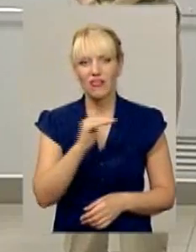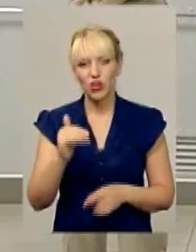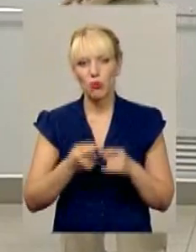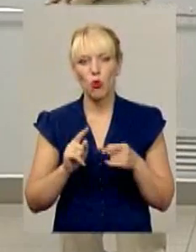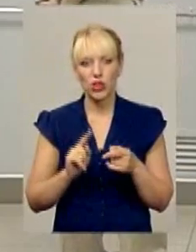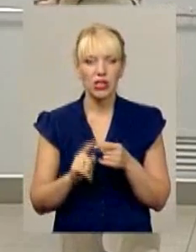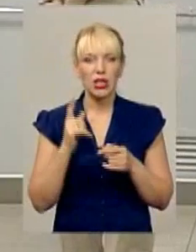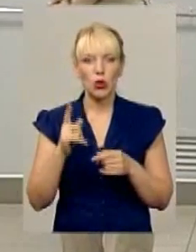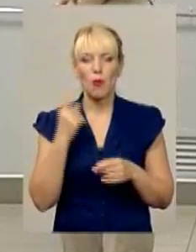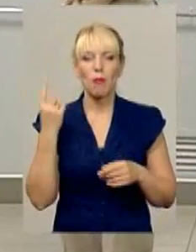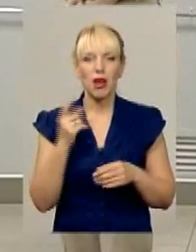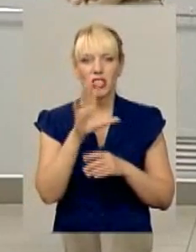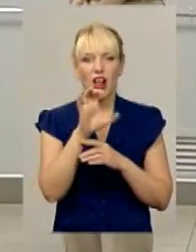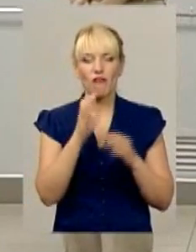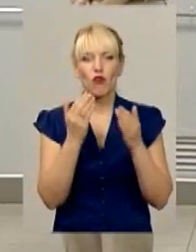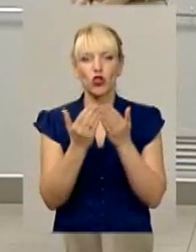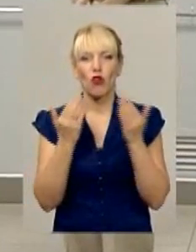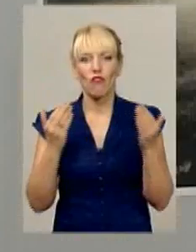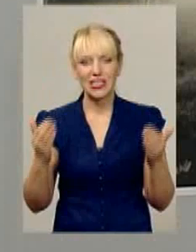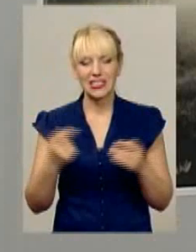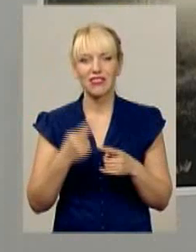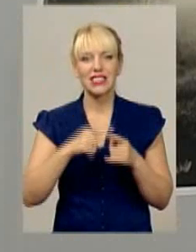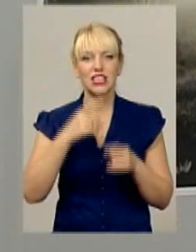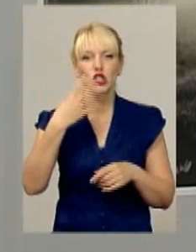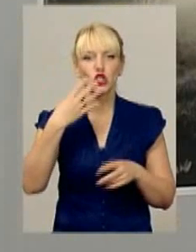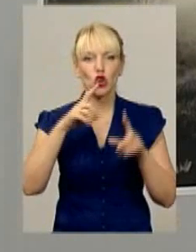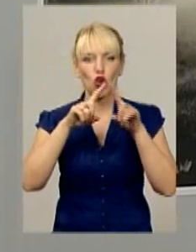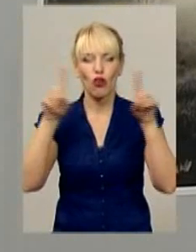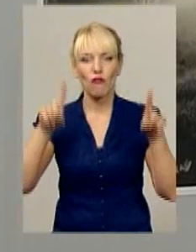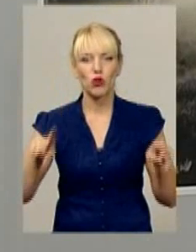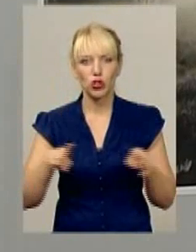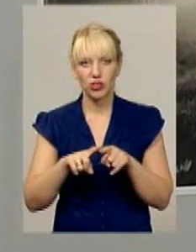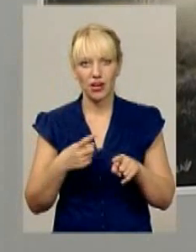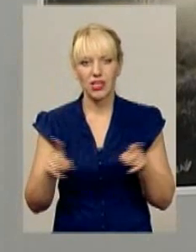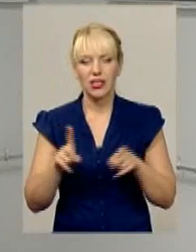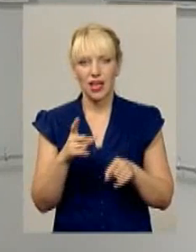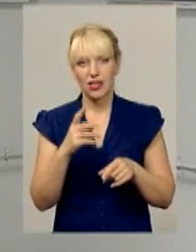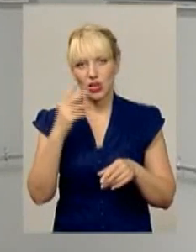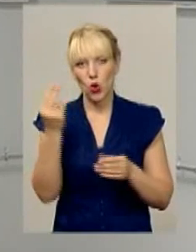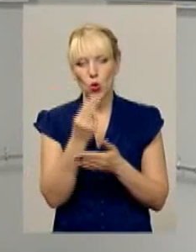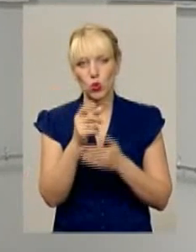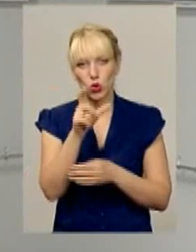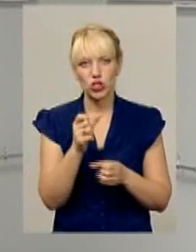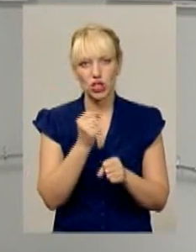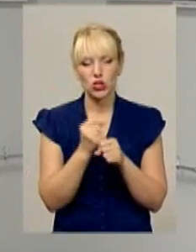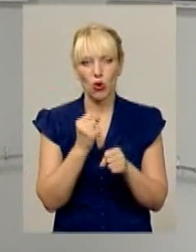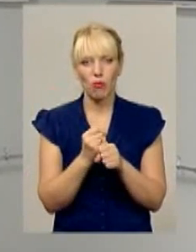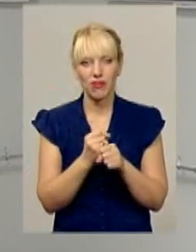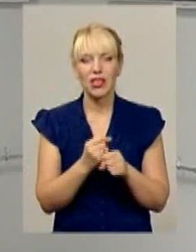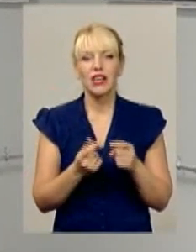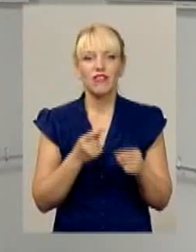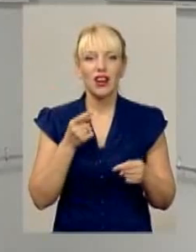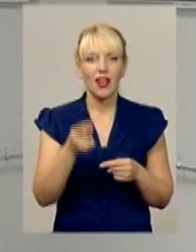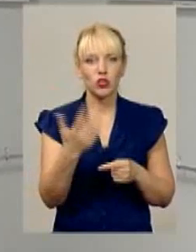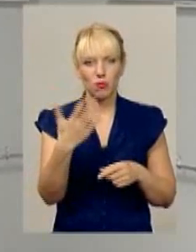радіусі п'яти миль – це сорок світлин, які фотограф зробив поблизу свого заміського будиночку. У радіусі п'яти миль вони всі